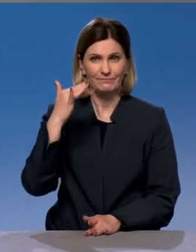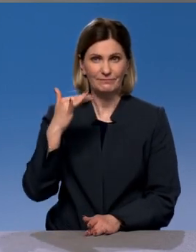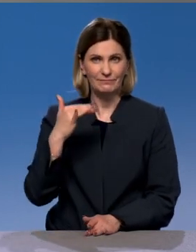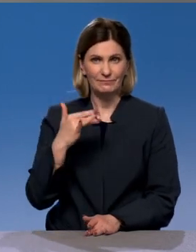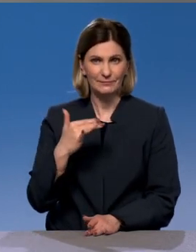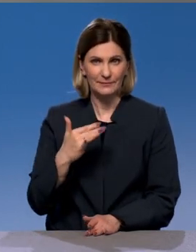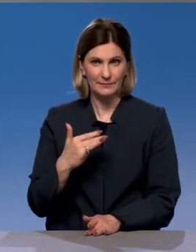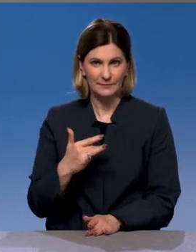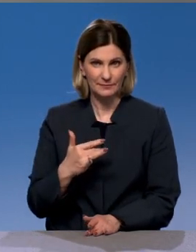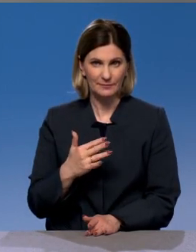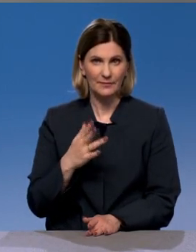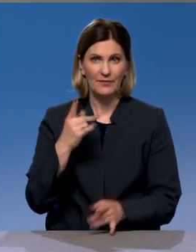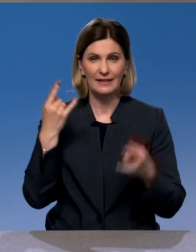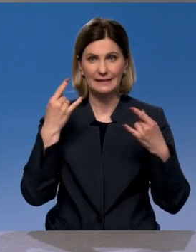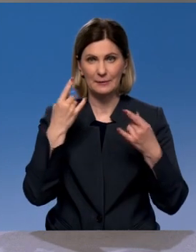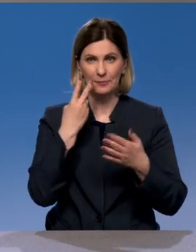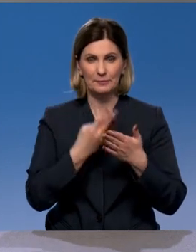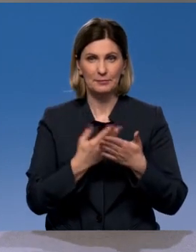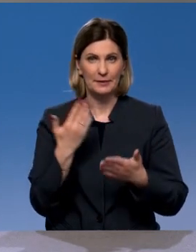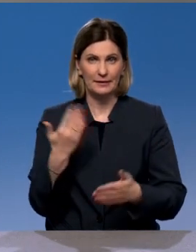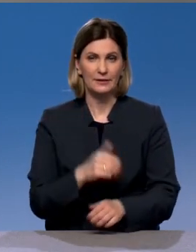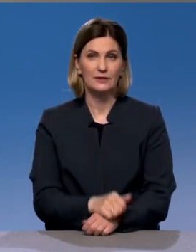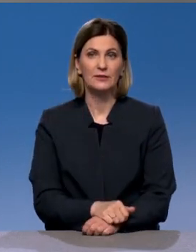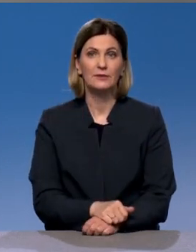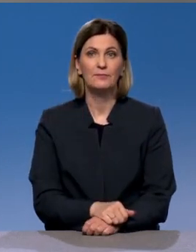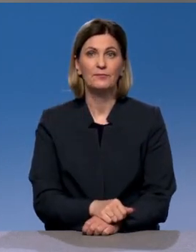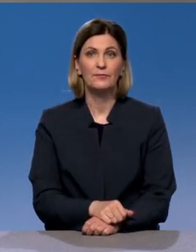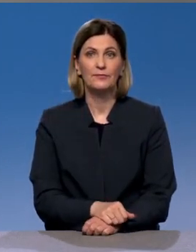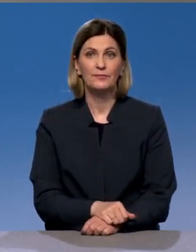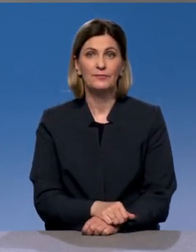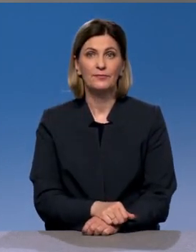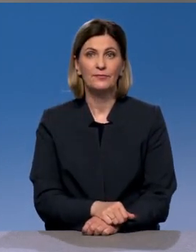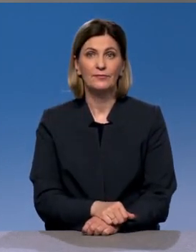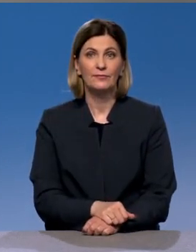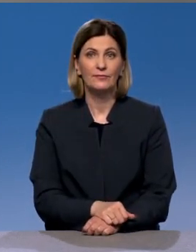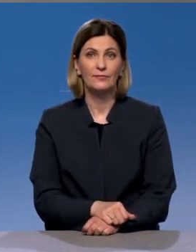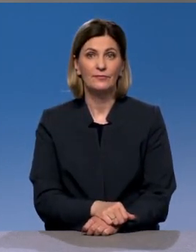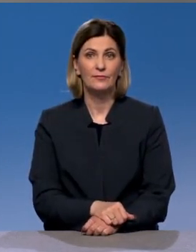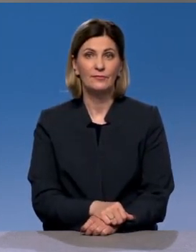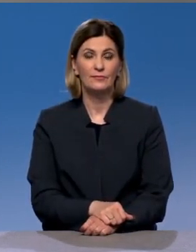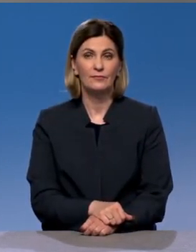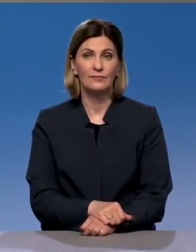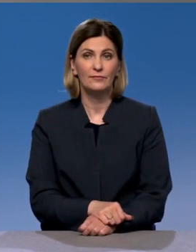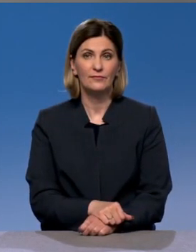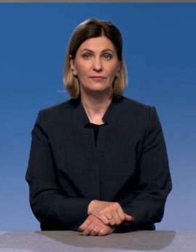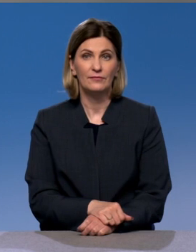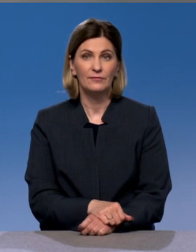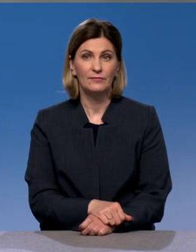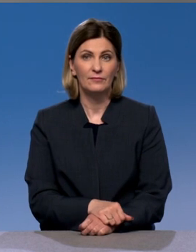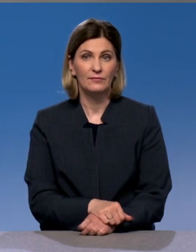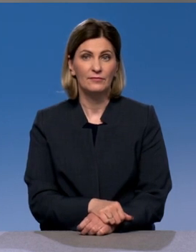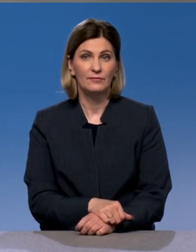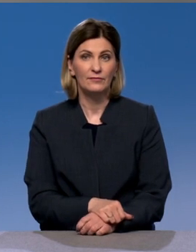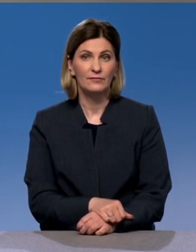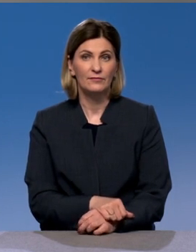Краснодарском крае, Ингушетии, Челябинской области. А в конце списка по качеству Архангельской, Кировской области, Республики Алтай, Мариел.